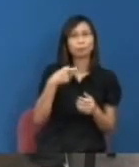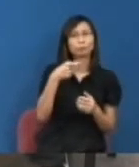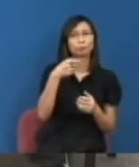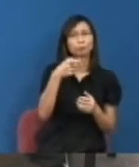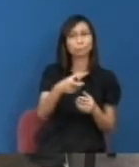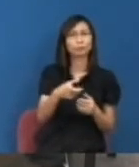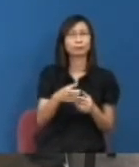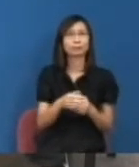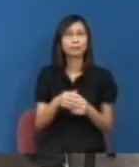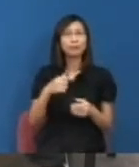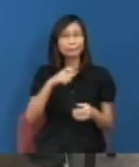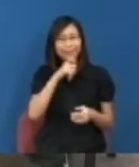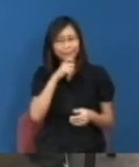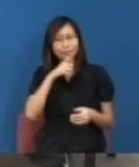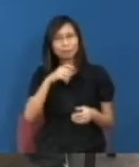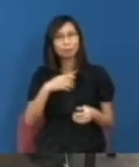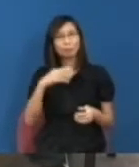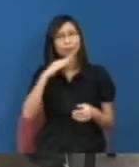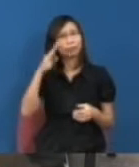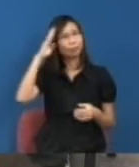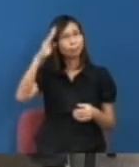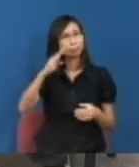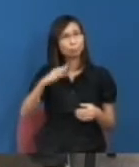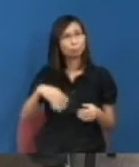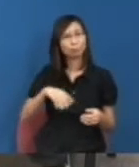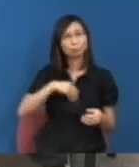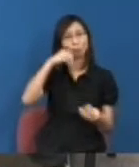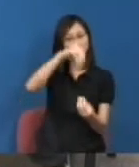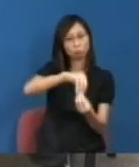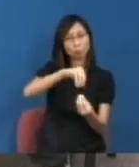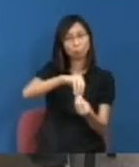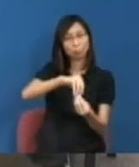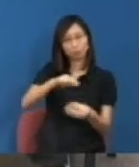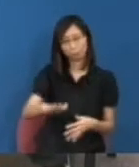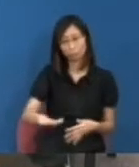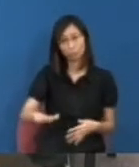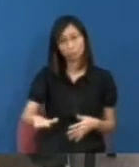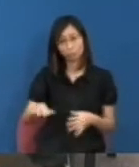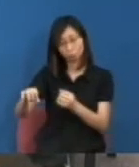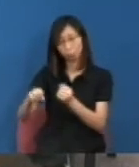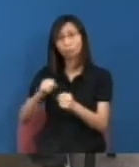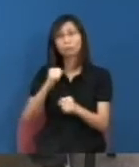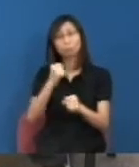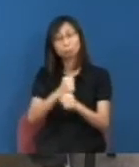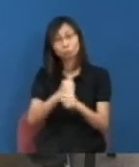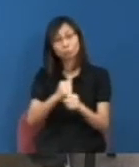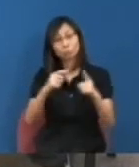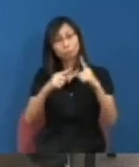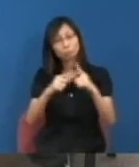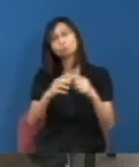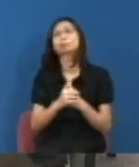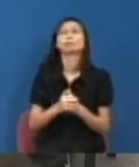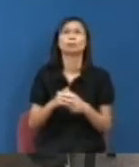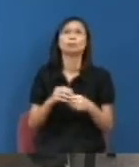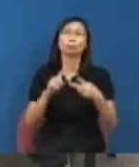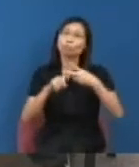學其實是關懷低下層員工你說很實際很試鬼從一個政治形象哇大佬這樣做大學